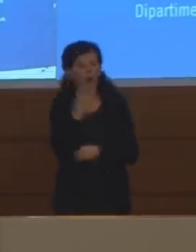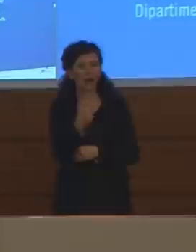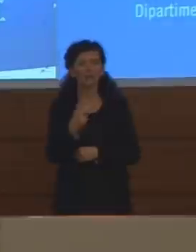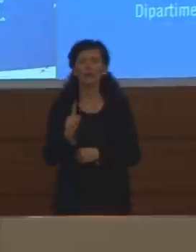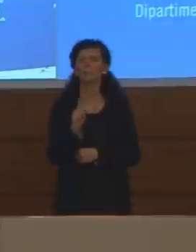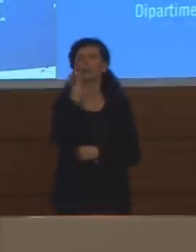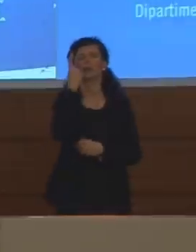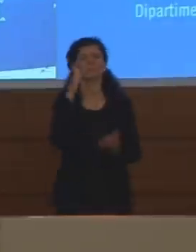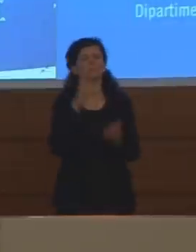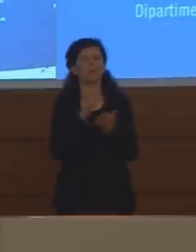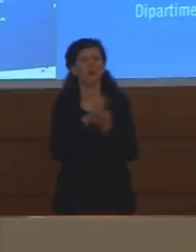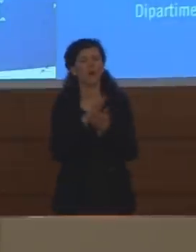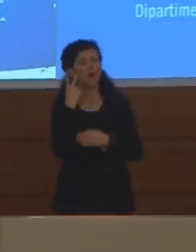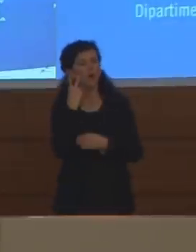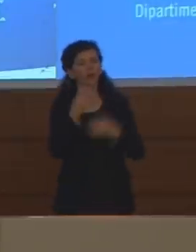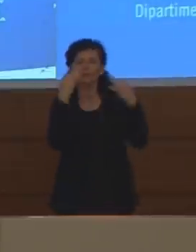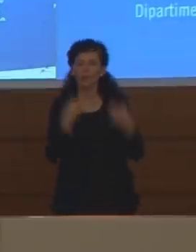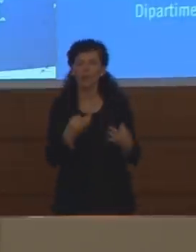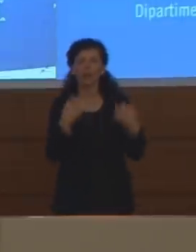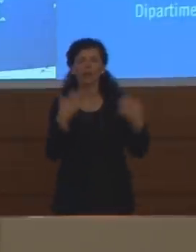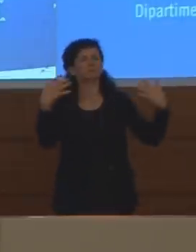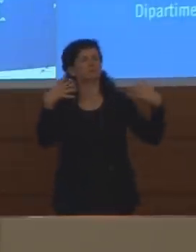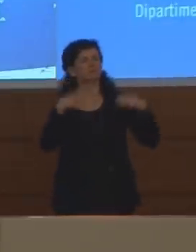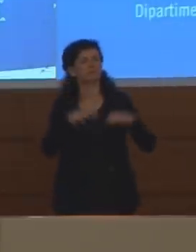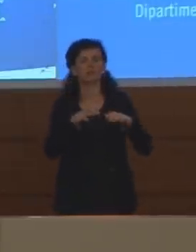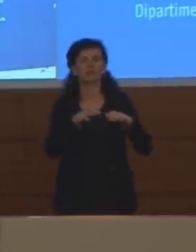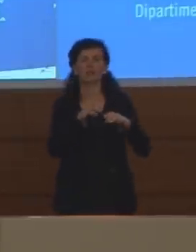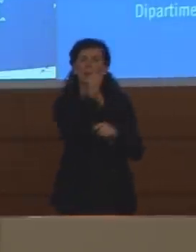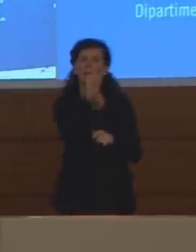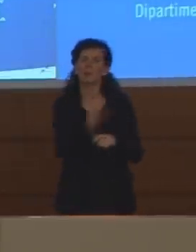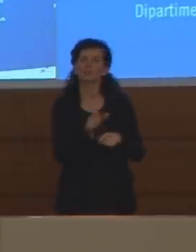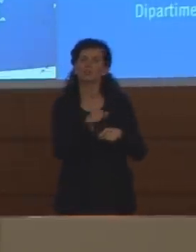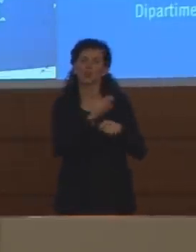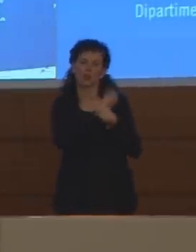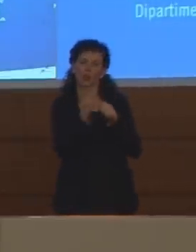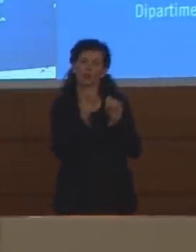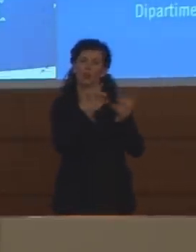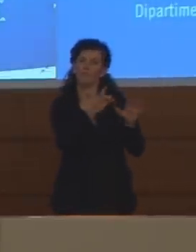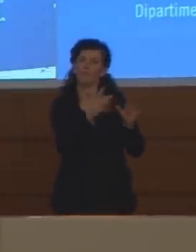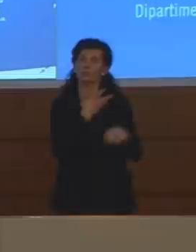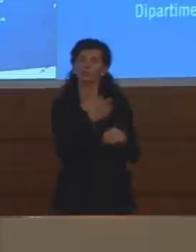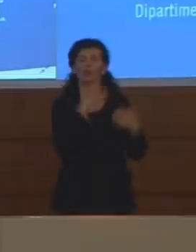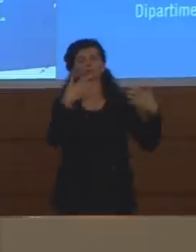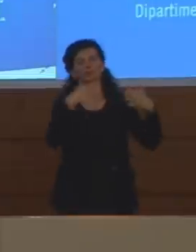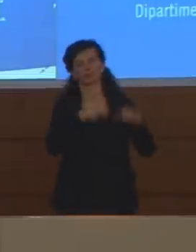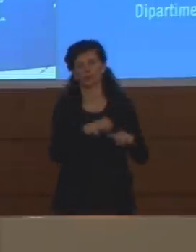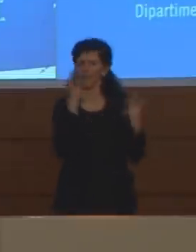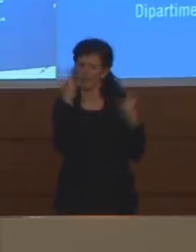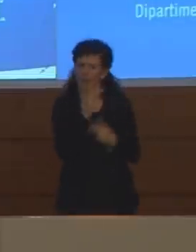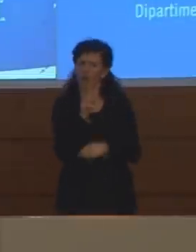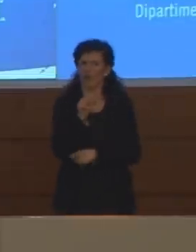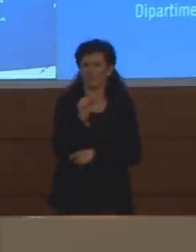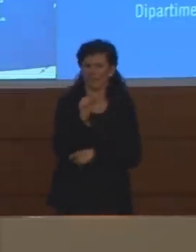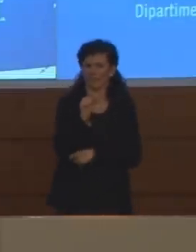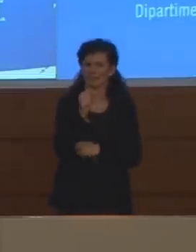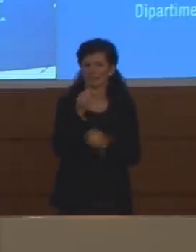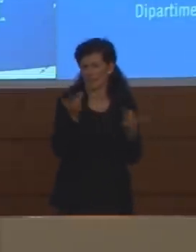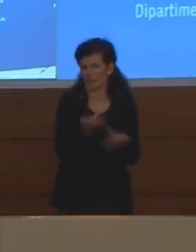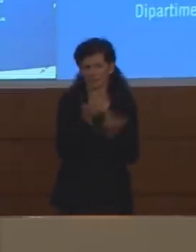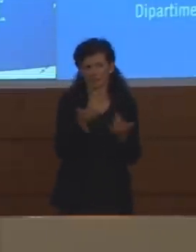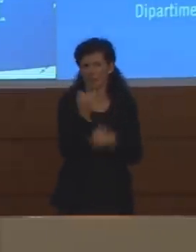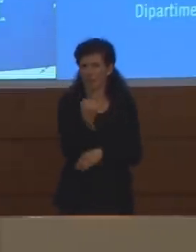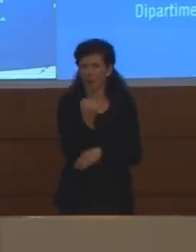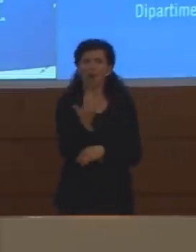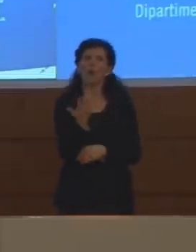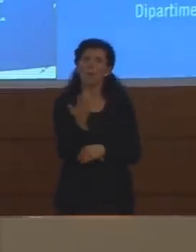una diminuzione nel numero degli attualmente positivi. È una diminuzione lieve, sono solo 20, ma per la prima volta vediamo il